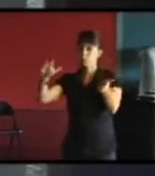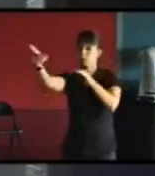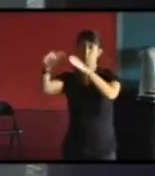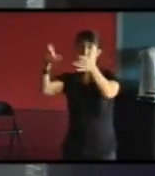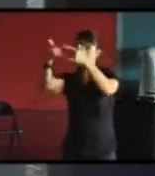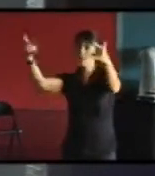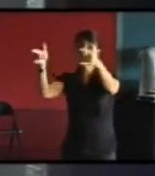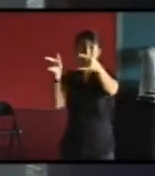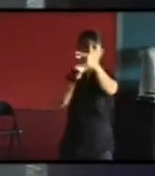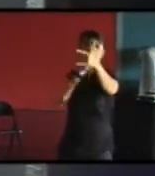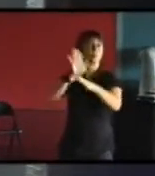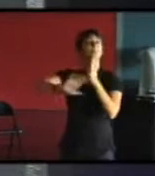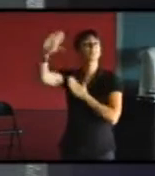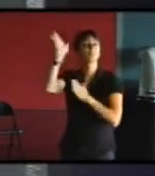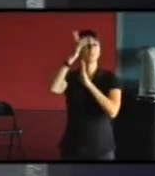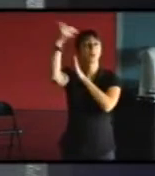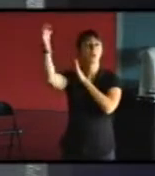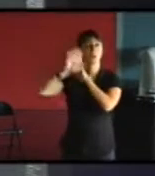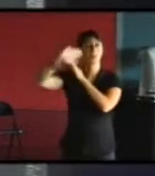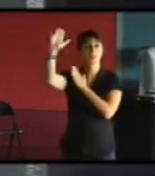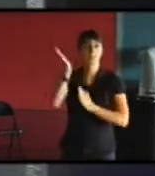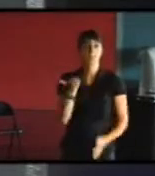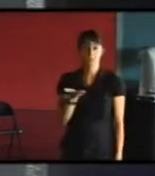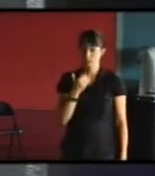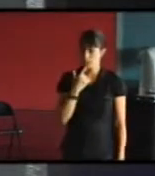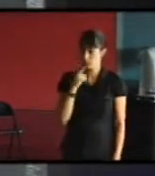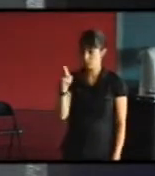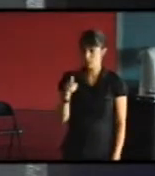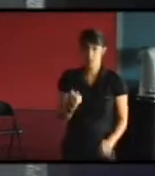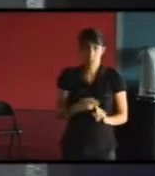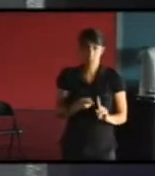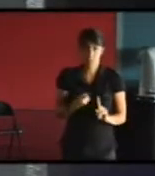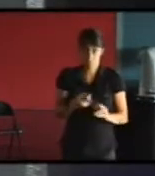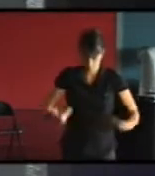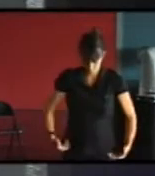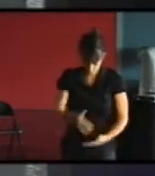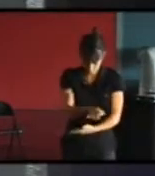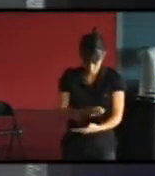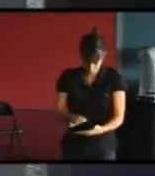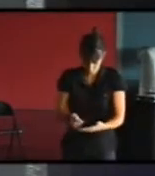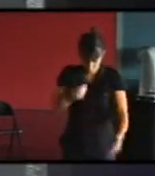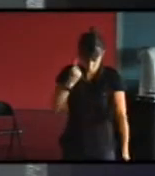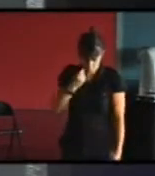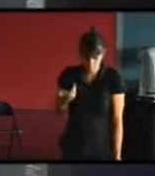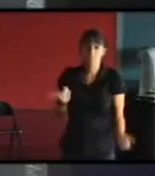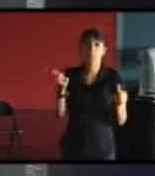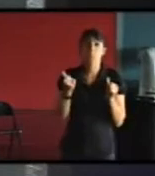finalement c'est une question qu'est-ce que je cherche à faire réellement et autour de ce sujet et pour rebondir sur ce qui a été dit avant